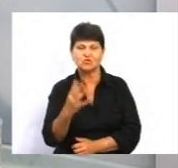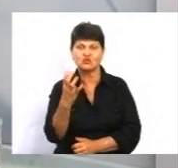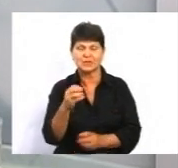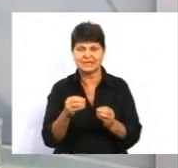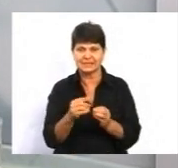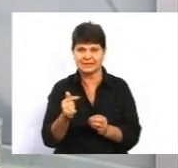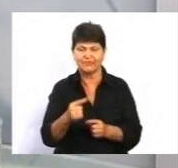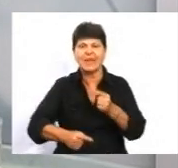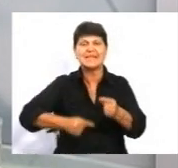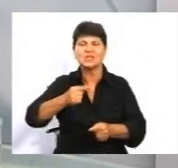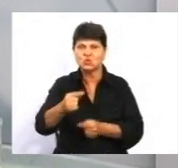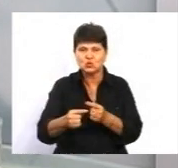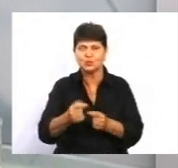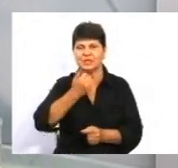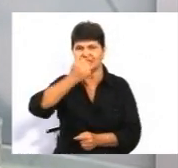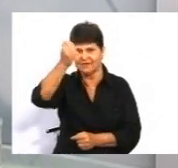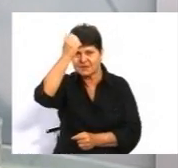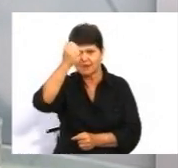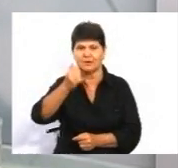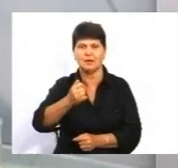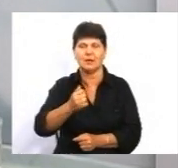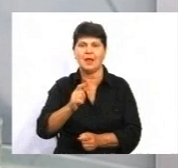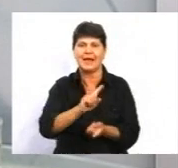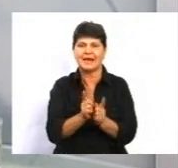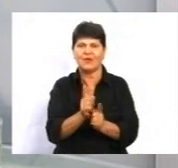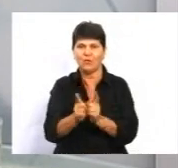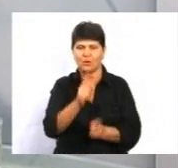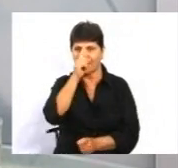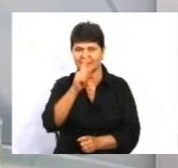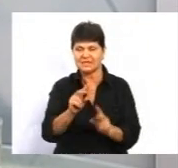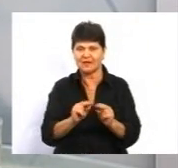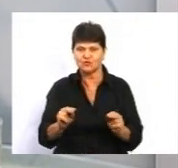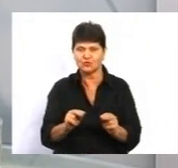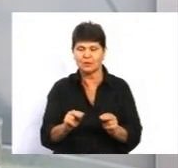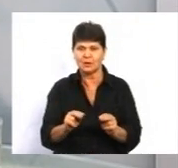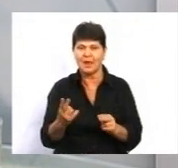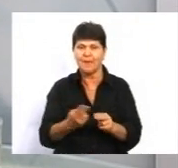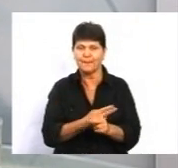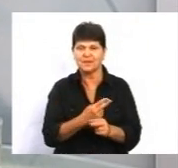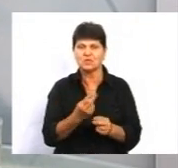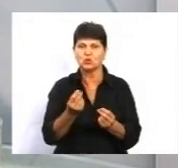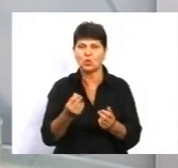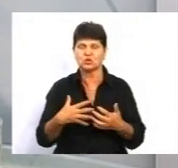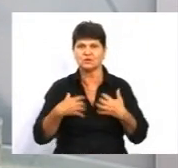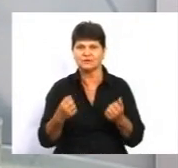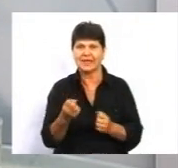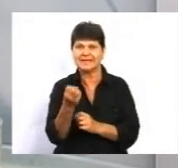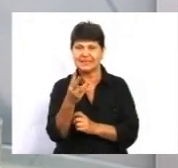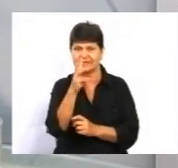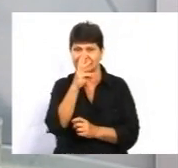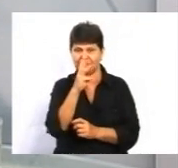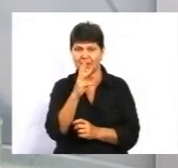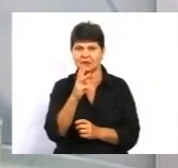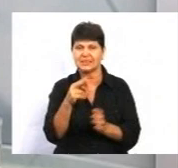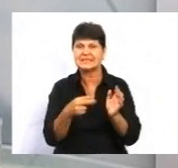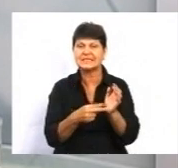Наступного року завдяки цій реформі місячна зарплата такого вчителя без коштів на оздоровлення та 13-ї зарплати становитиме 7